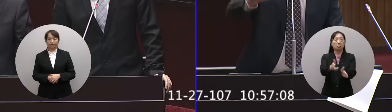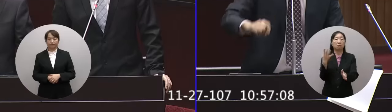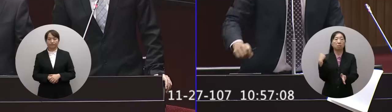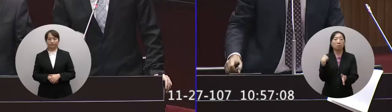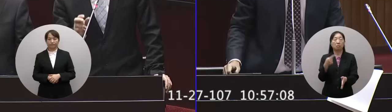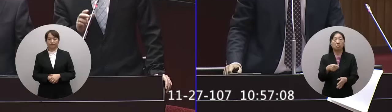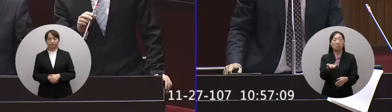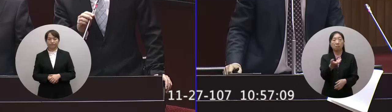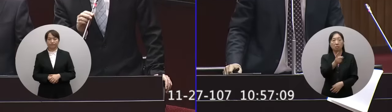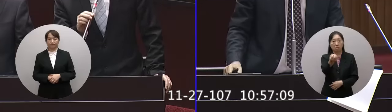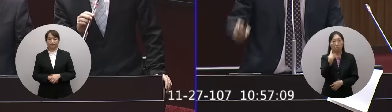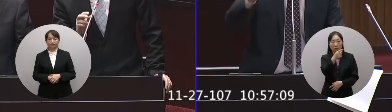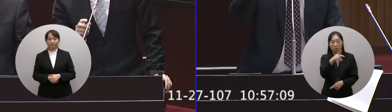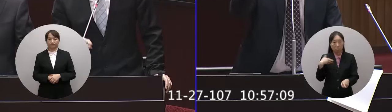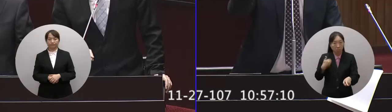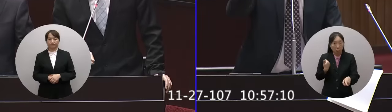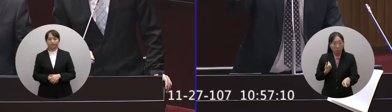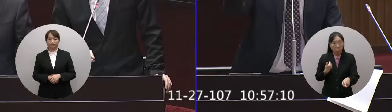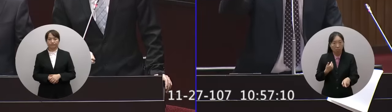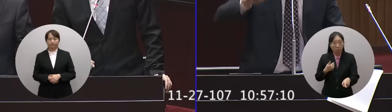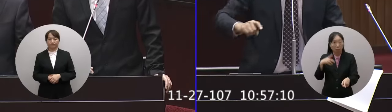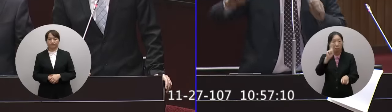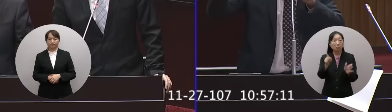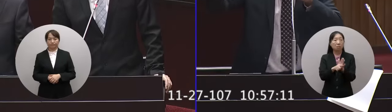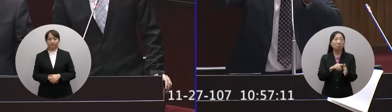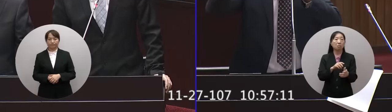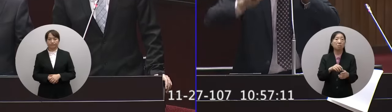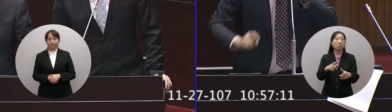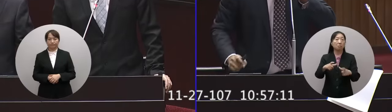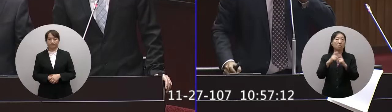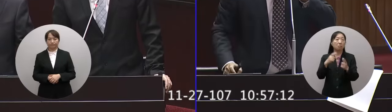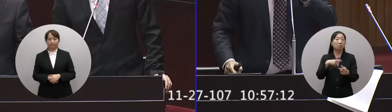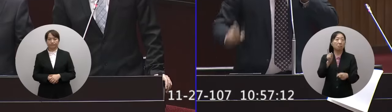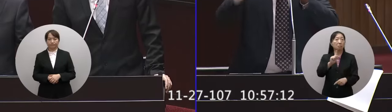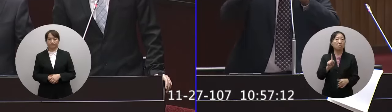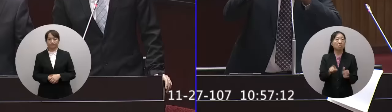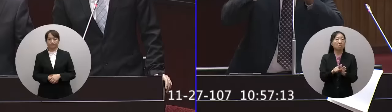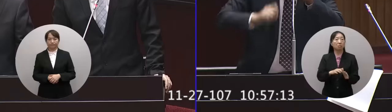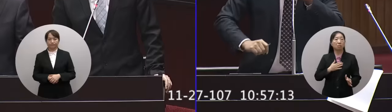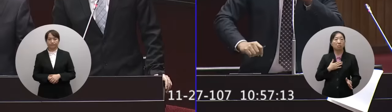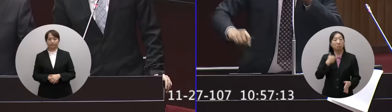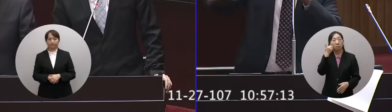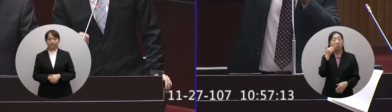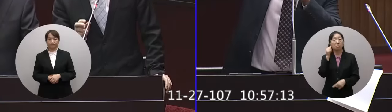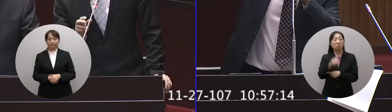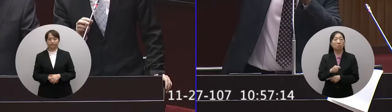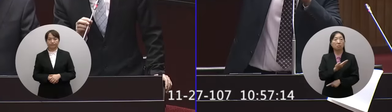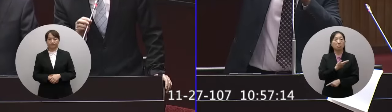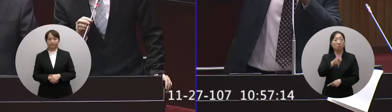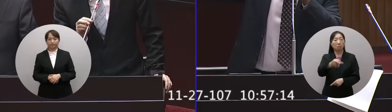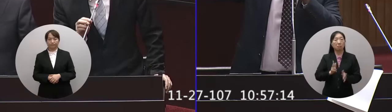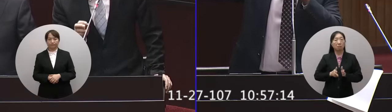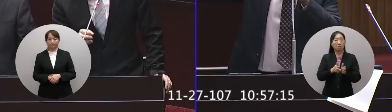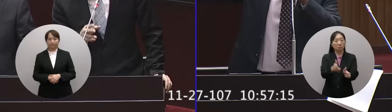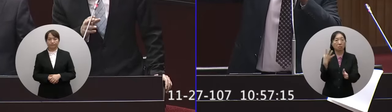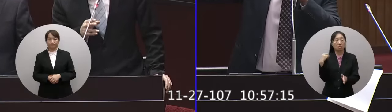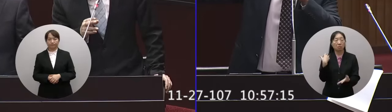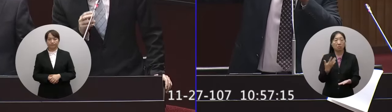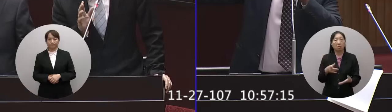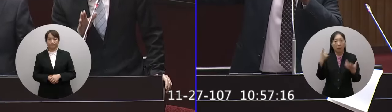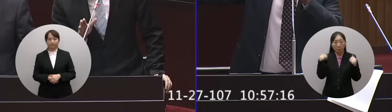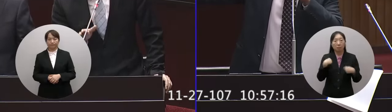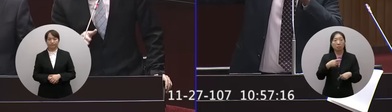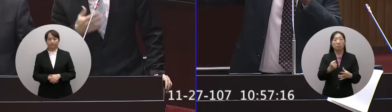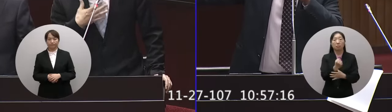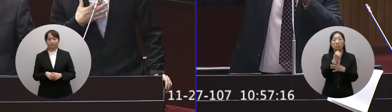案是你不知道對嗎什麼時候會給大家答案什麼時候會知道你剛剛說喔主峰棒故障車子不應該